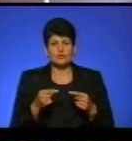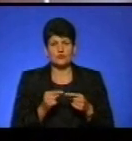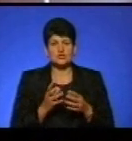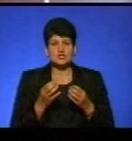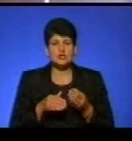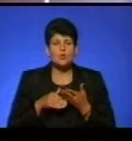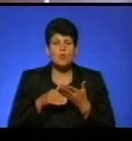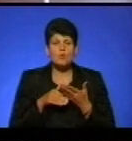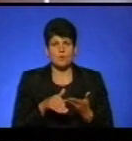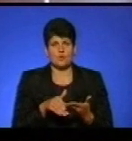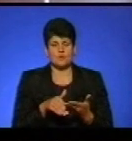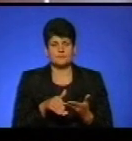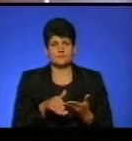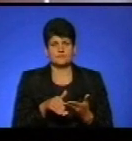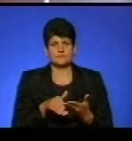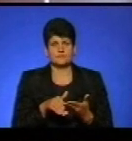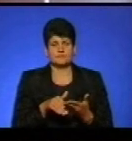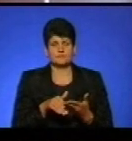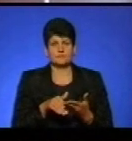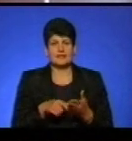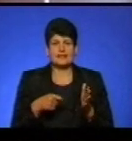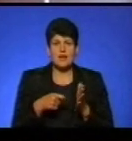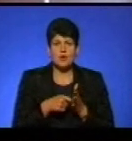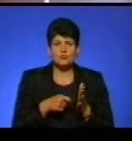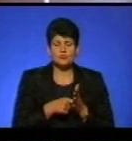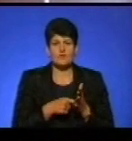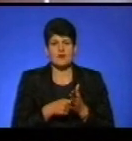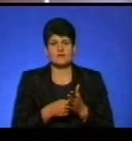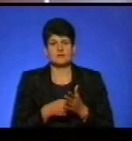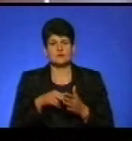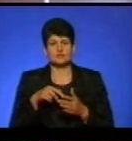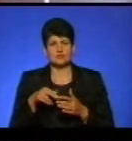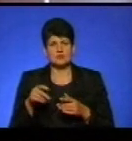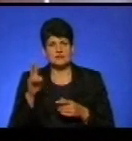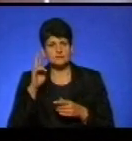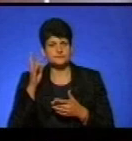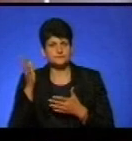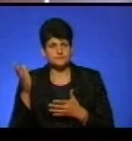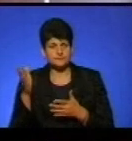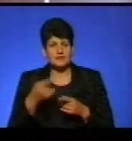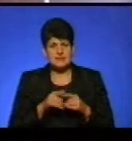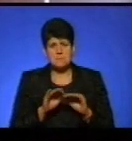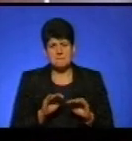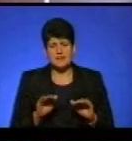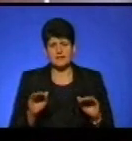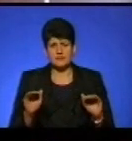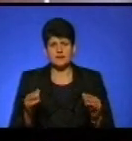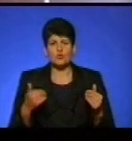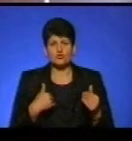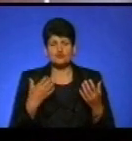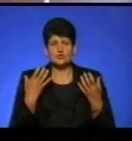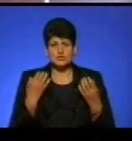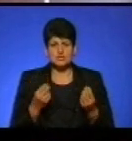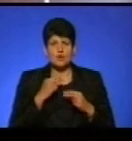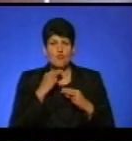допомоги, щоб і нагодувати, і сходити в баральню. Тобто це є маленькі діти, які хочуть ще